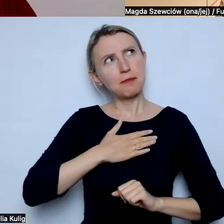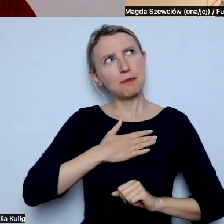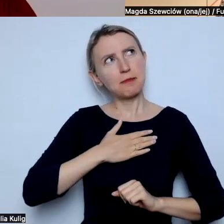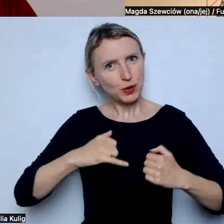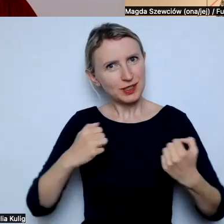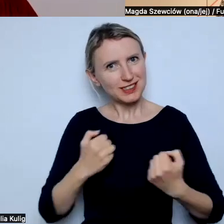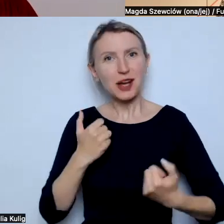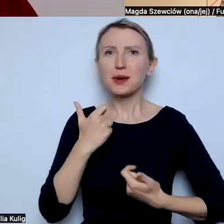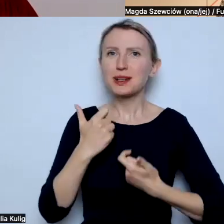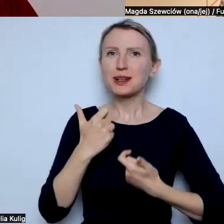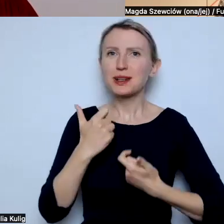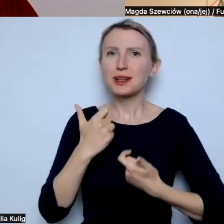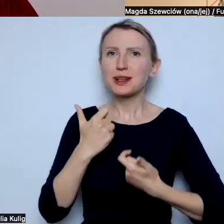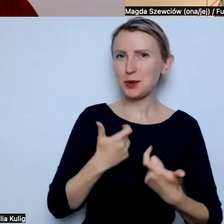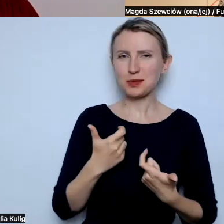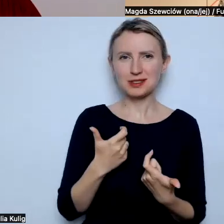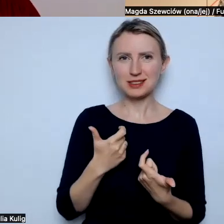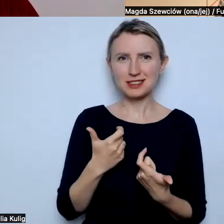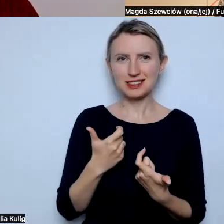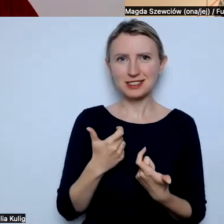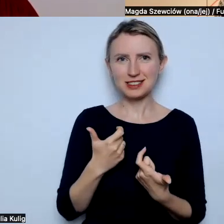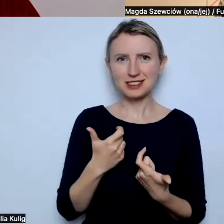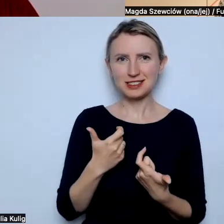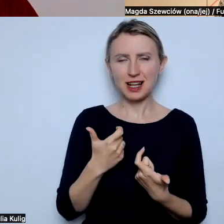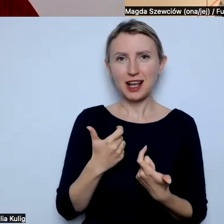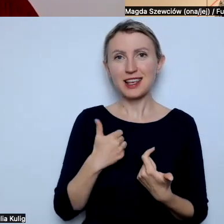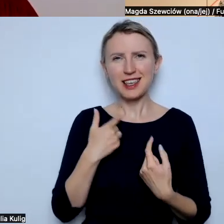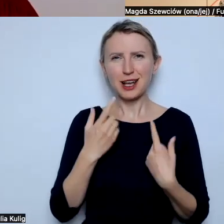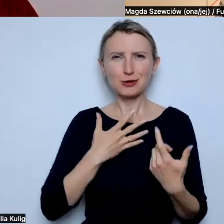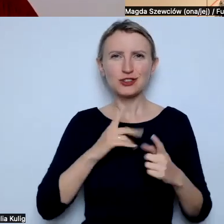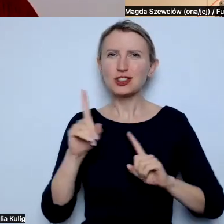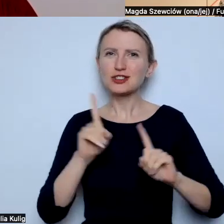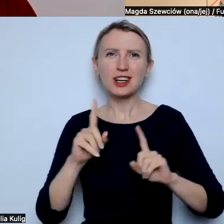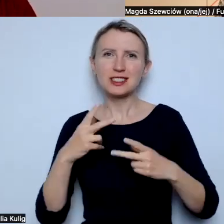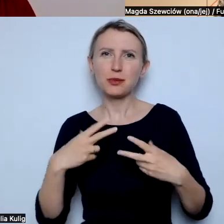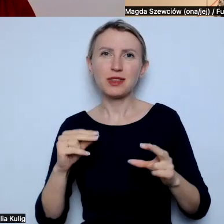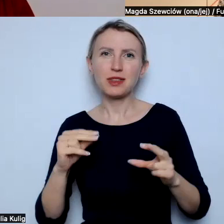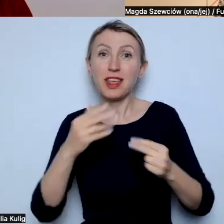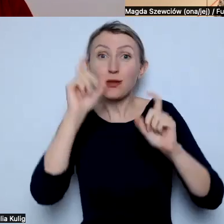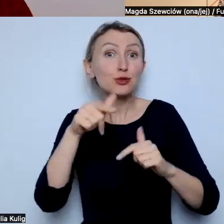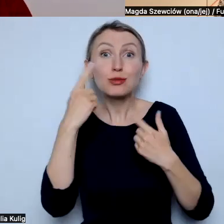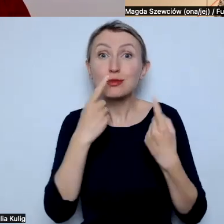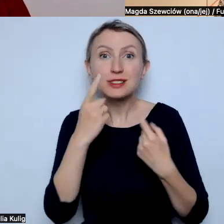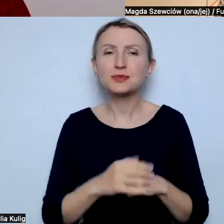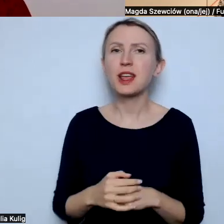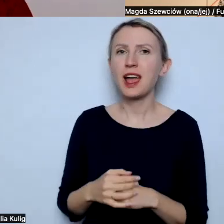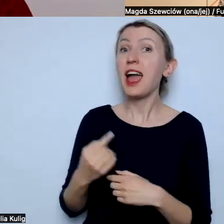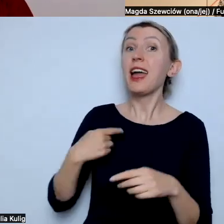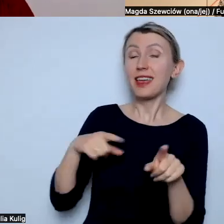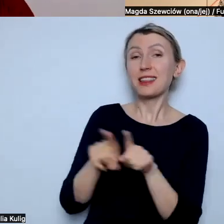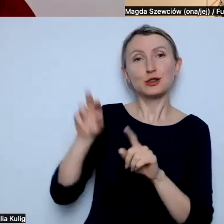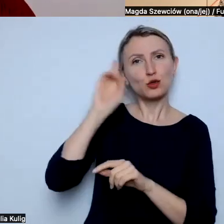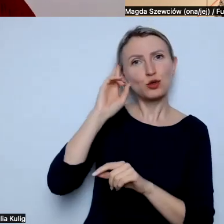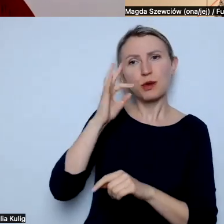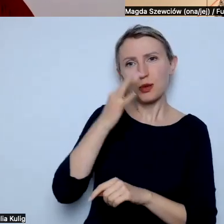zrobić. Jakby biorę pod uwagę, że czasem nie. Nie wiem, co ty o tym myślisz. Ja też rozumiem to pytanie